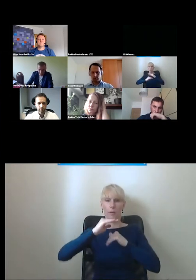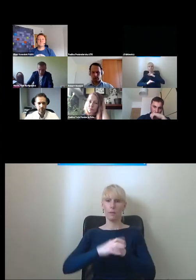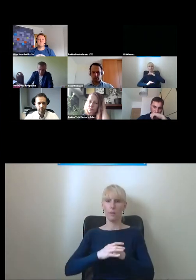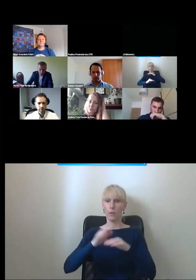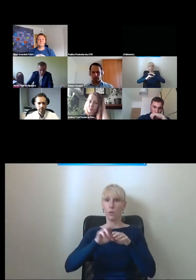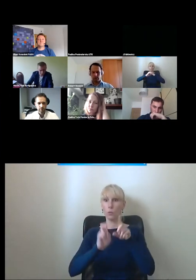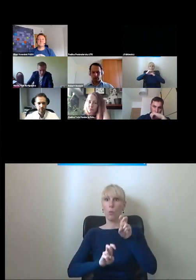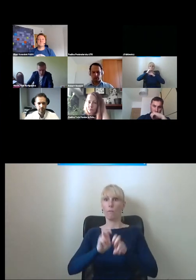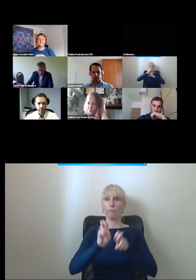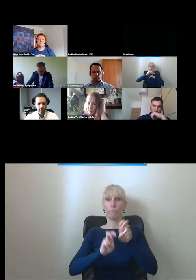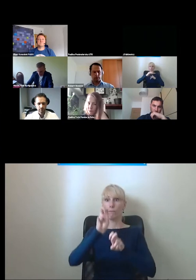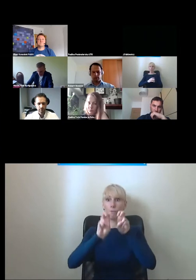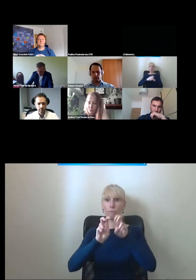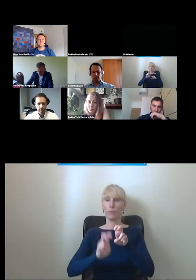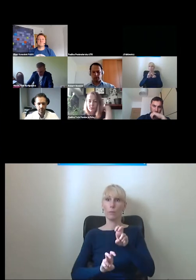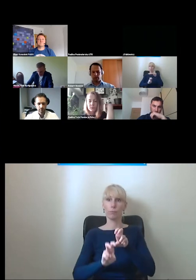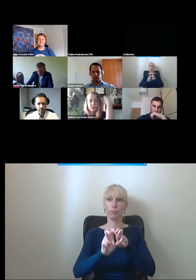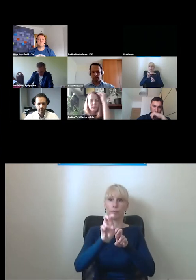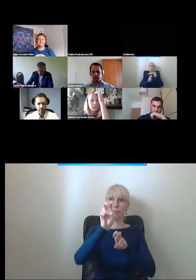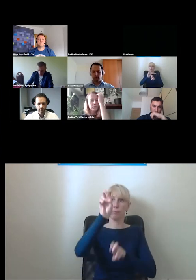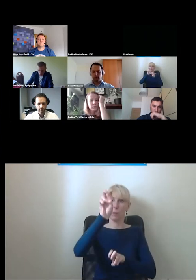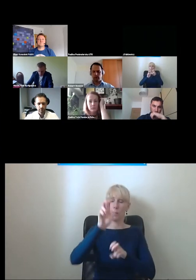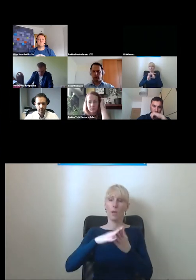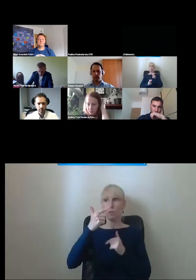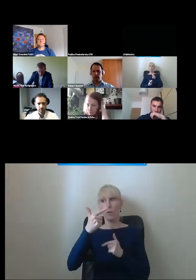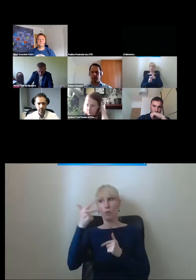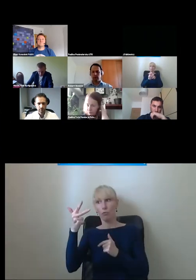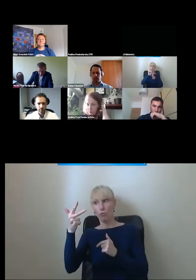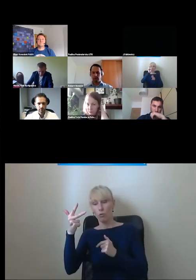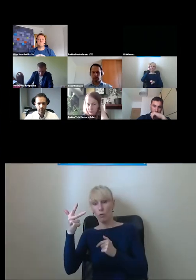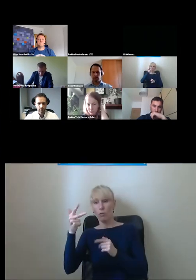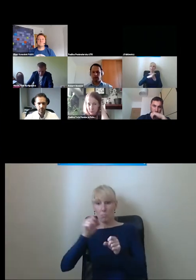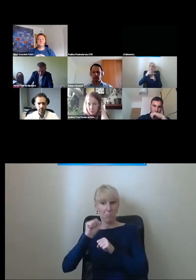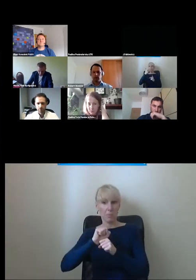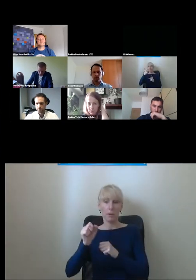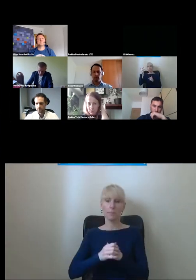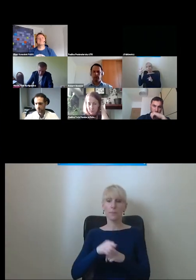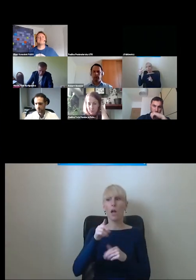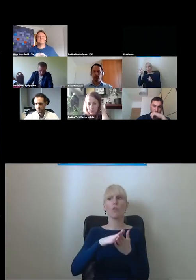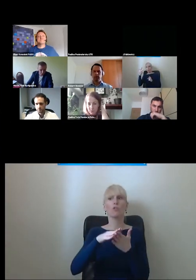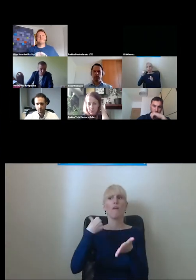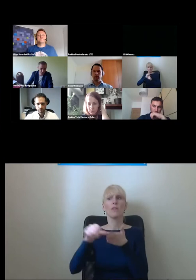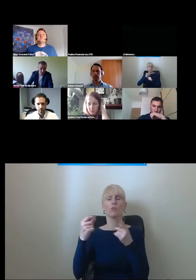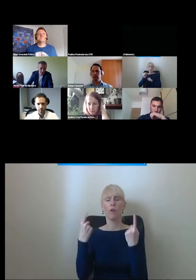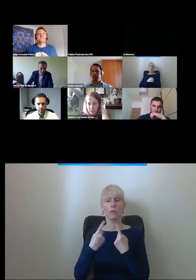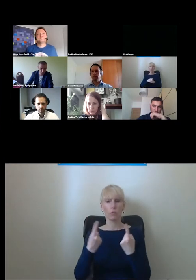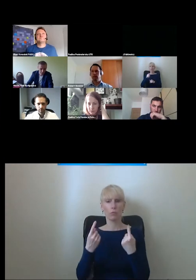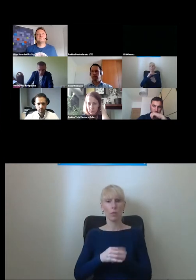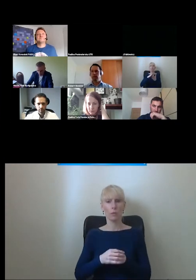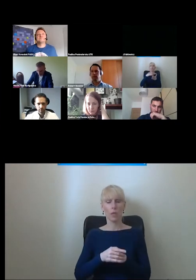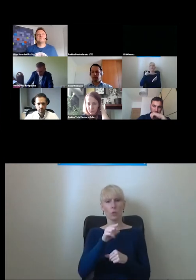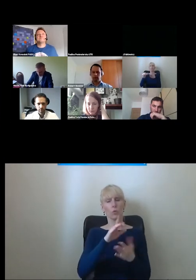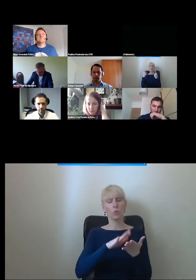poza jezdni i się pojawiły nagle te windy w pasie drogowym, tam 2 czy 3 nawet my utrzymujemy, ale to są wyjątkowe sytuacje.